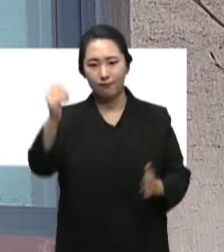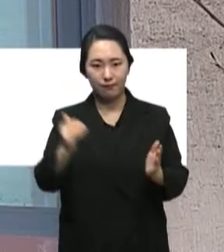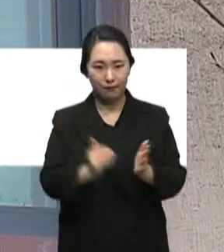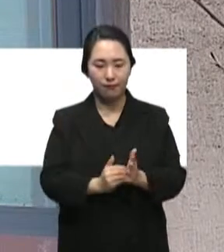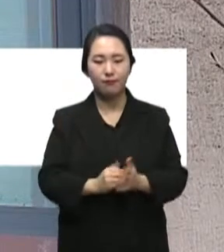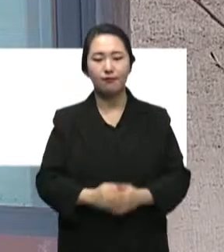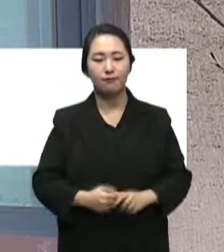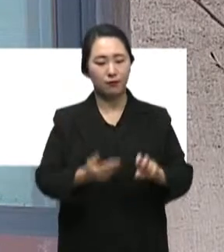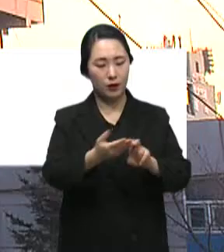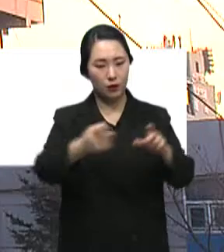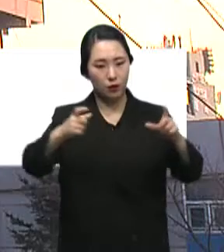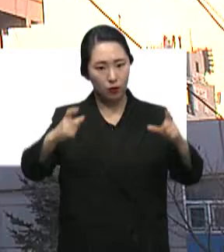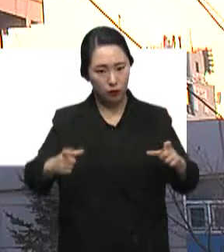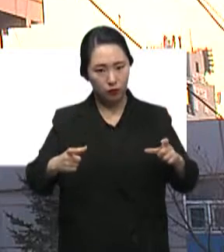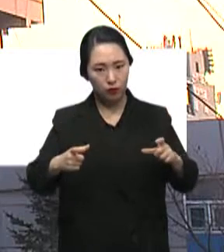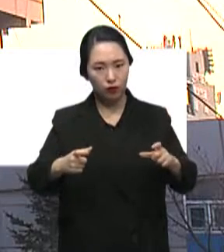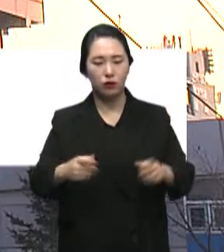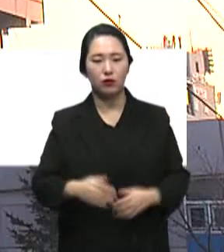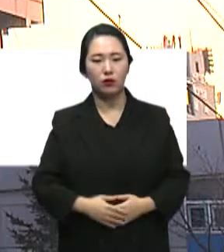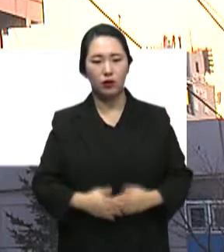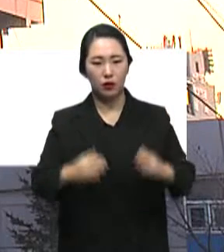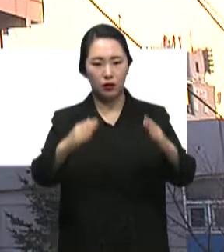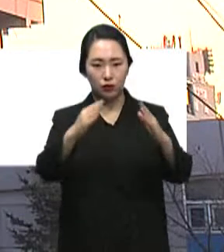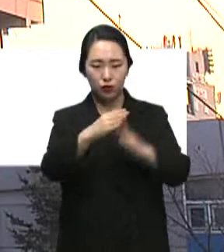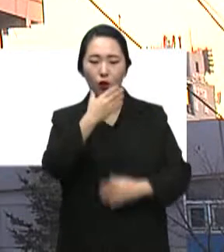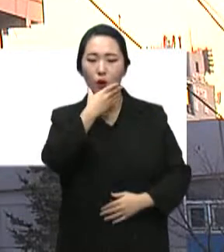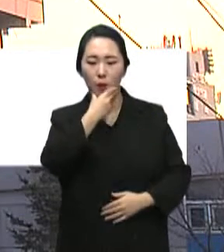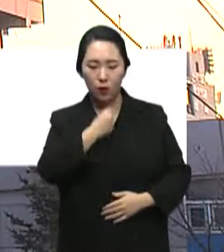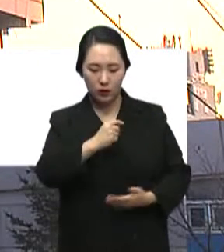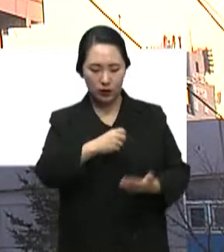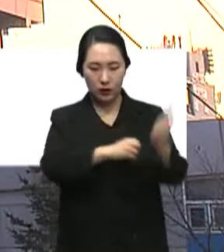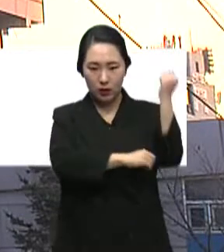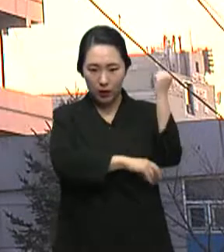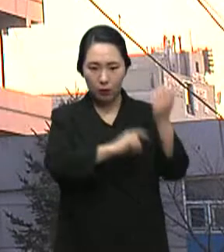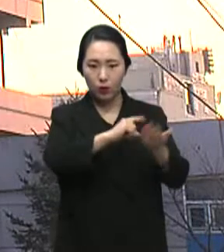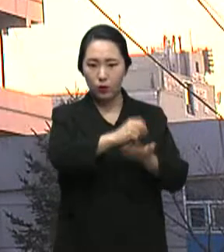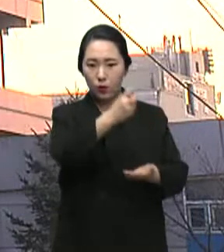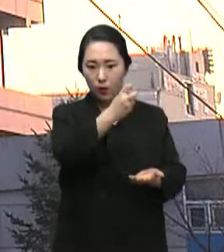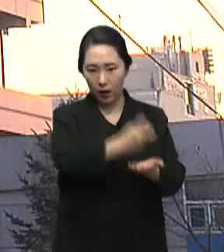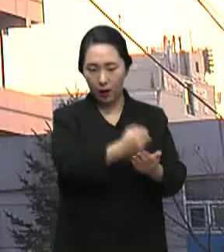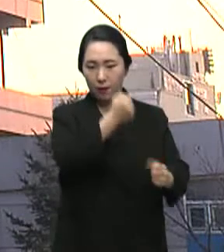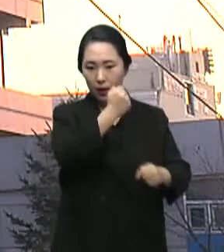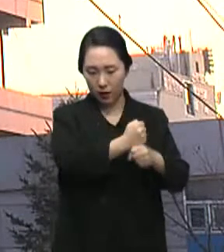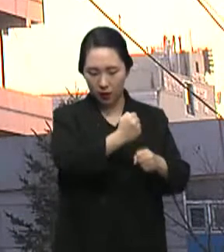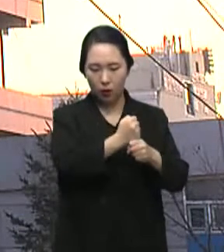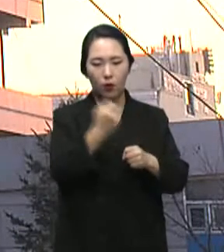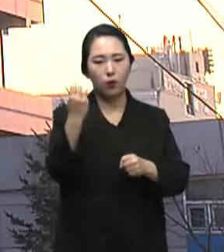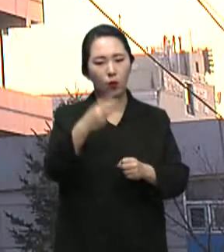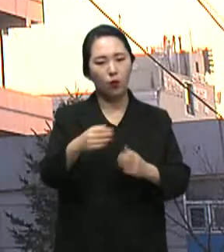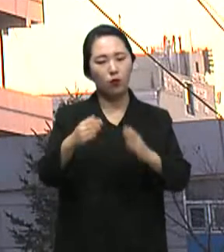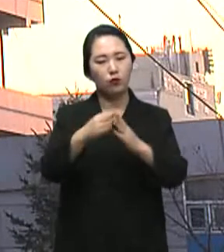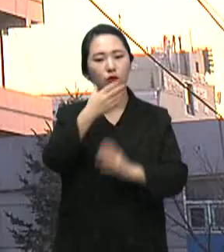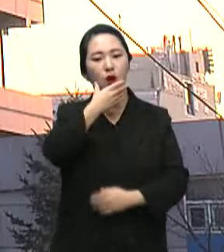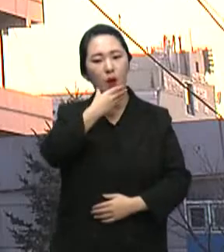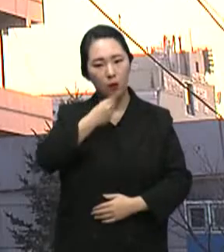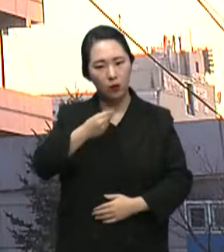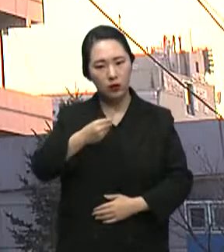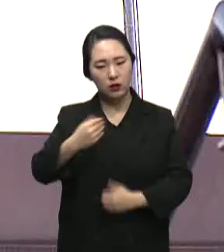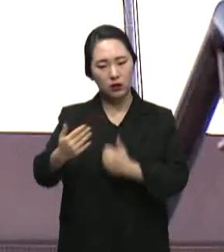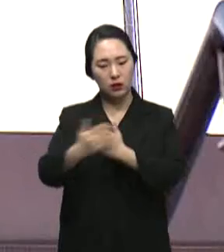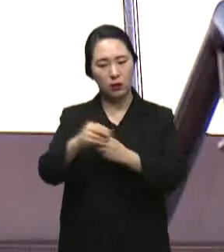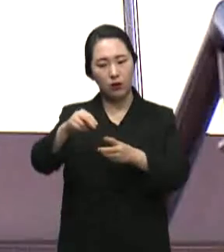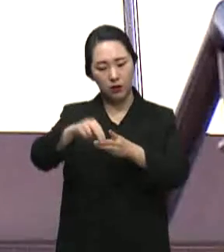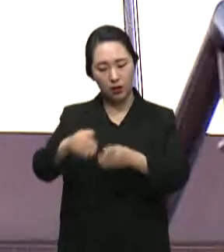미출구는 주거복지기본조례를 제정하고 인천기초지자체 중 최초로 주거복지센터를 설치